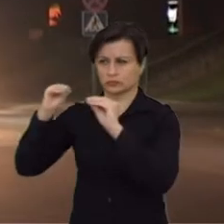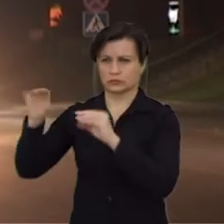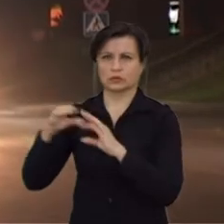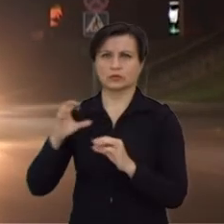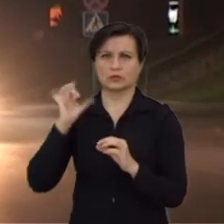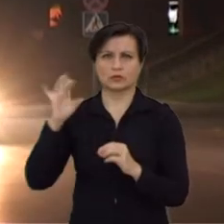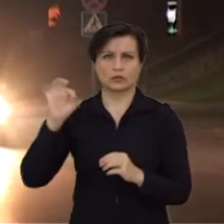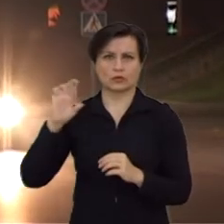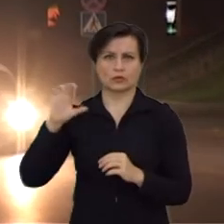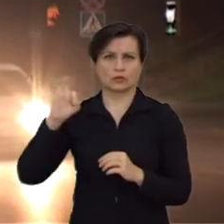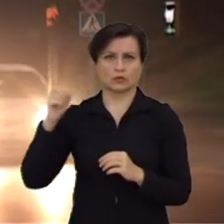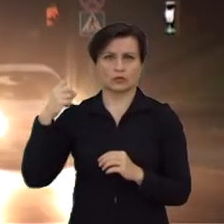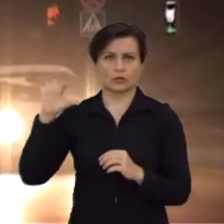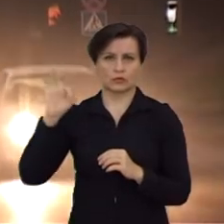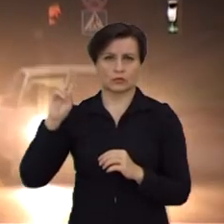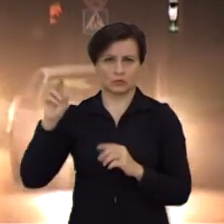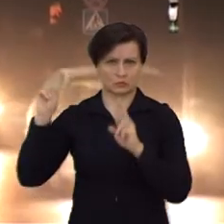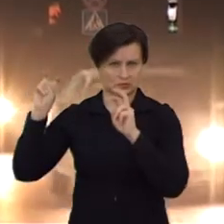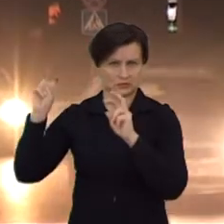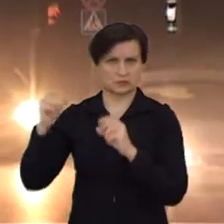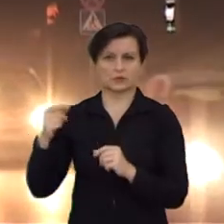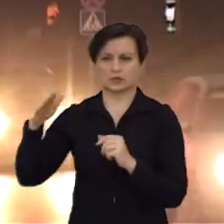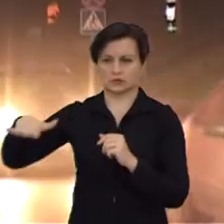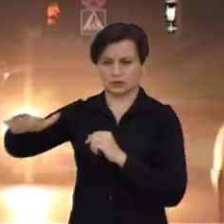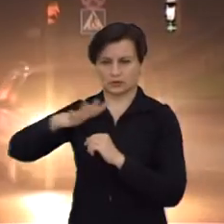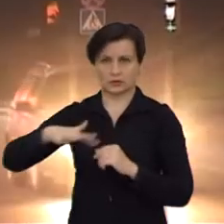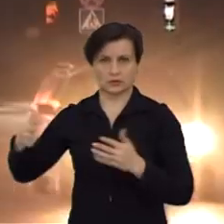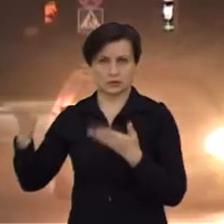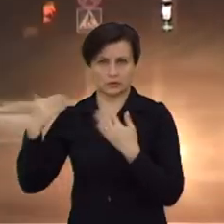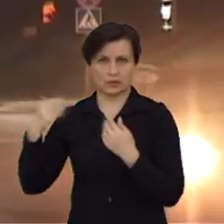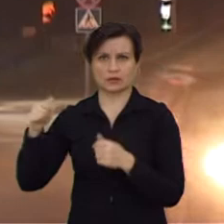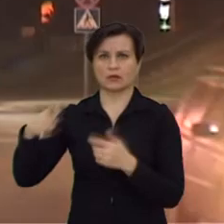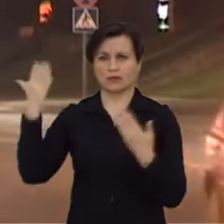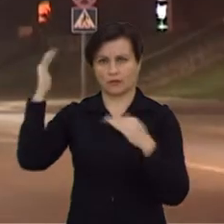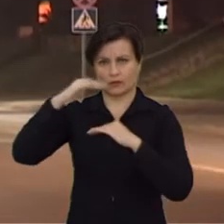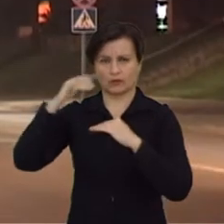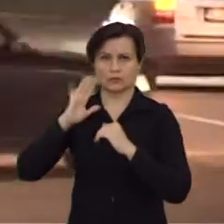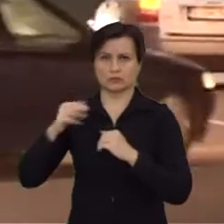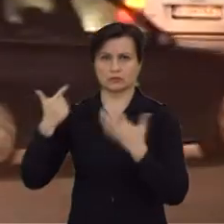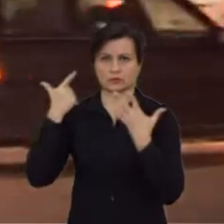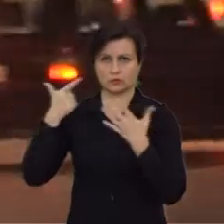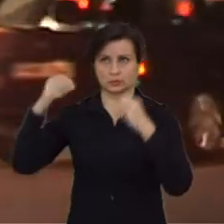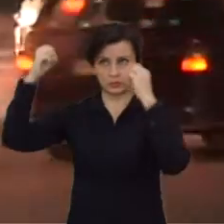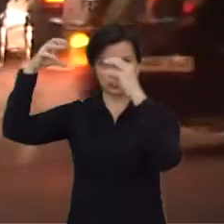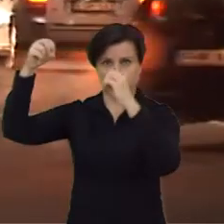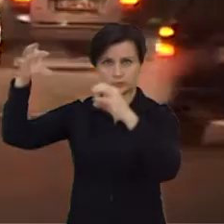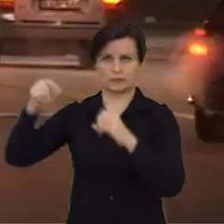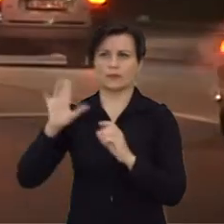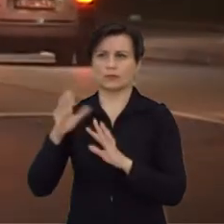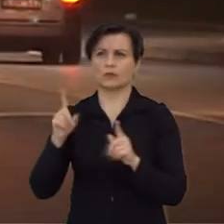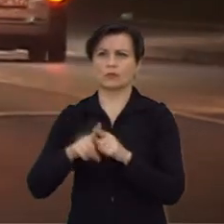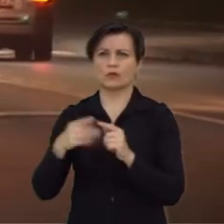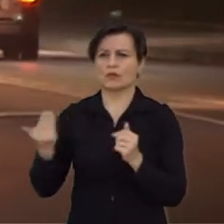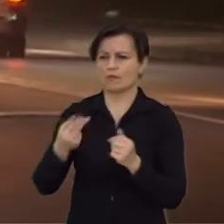Gorodokos kverę pagal viską turėtų vakare užsidegti septyniai žibintai. Atsiradusios šviesos tikrai pagyvins